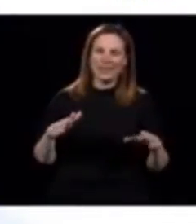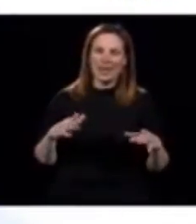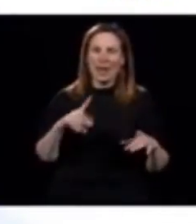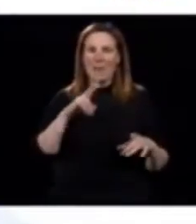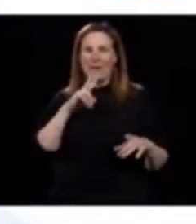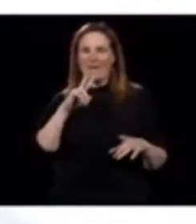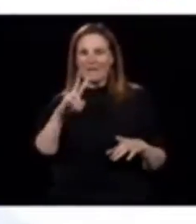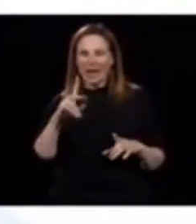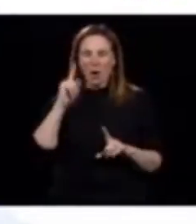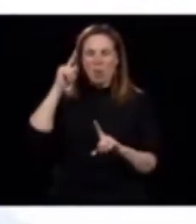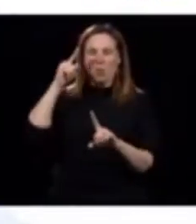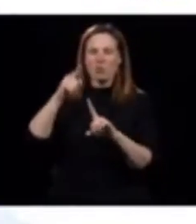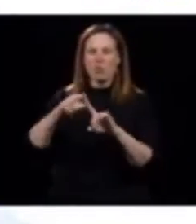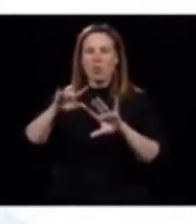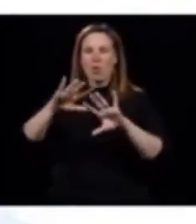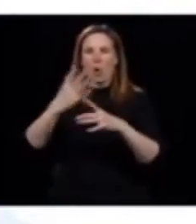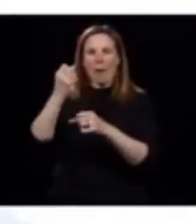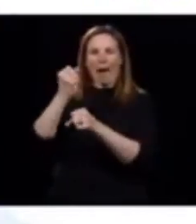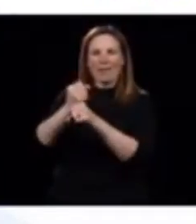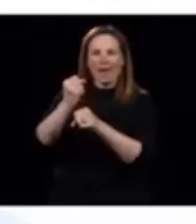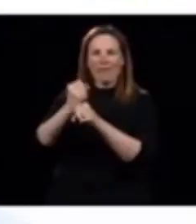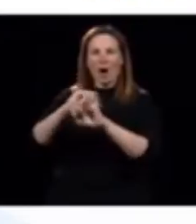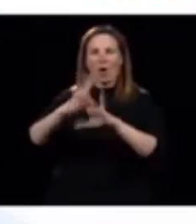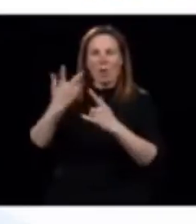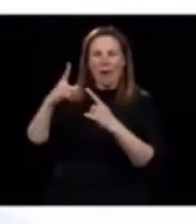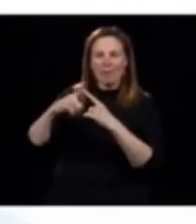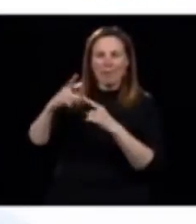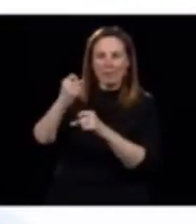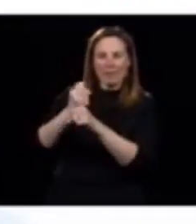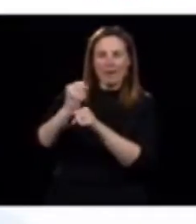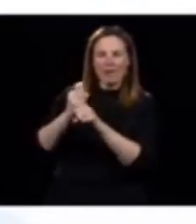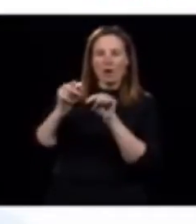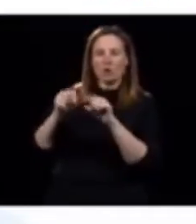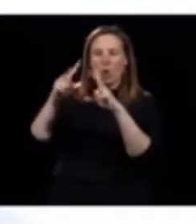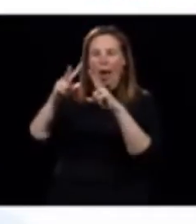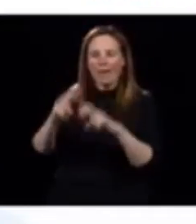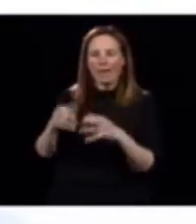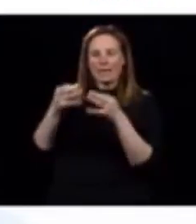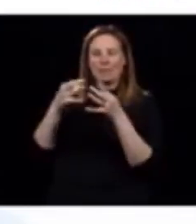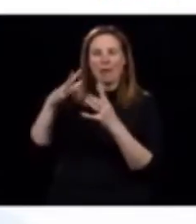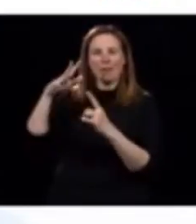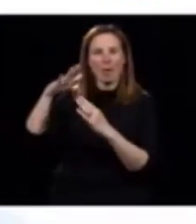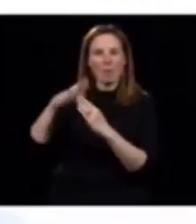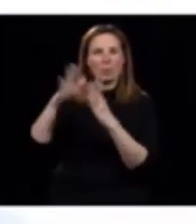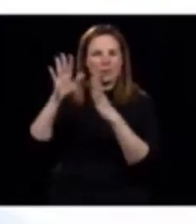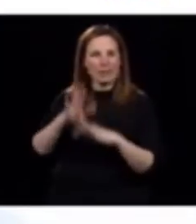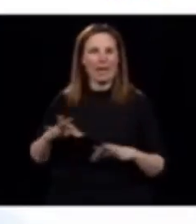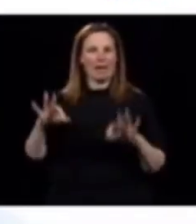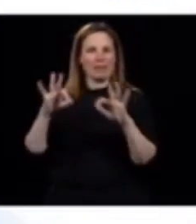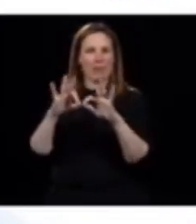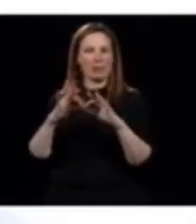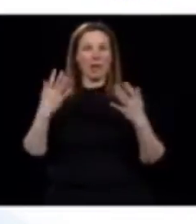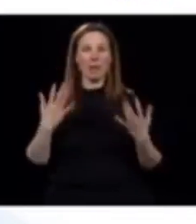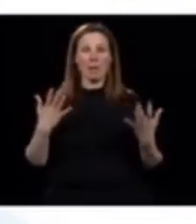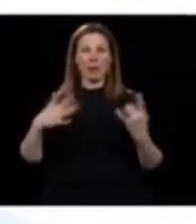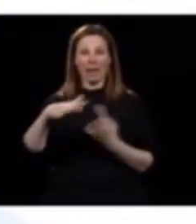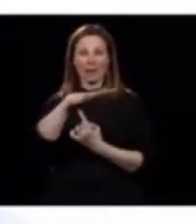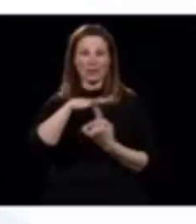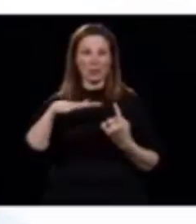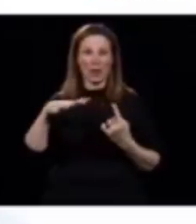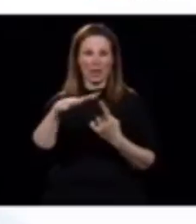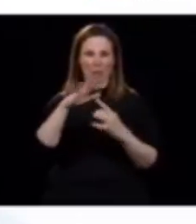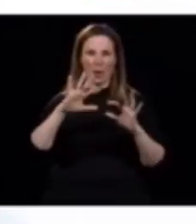surtout une pause pour repenser comment on travaille comme tel. Et je suis convaincu que dans cette adversité que nous vivons tous, nous allons